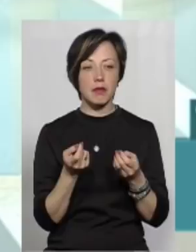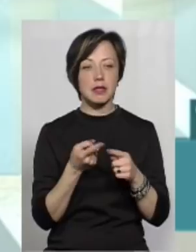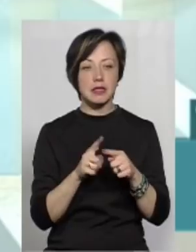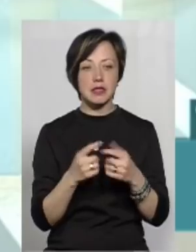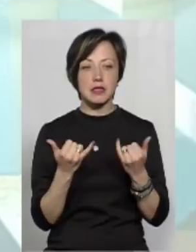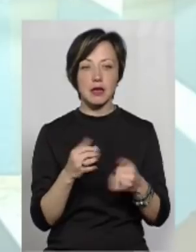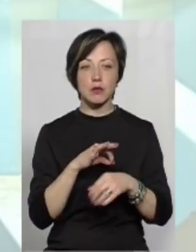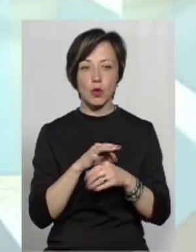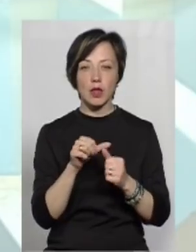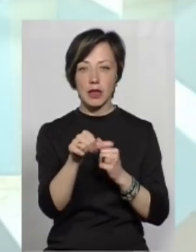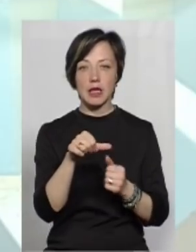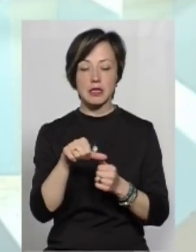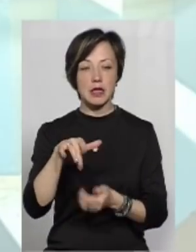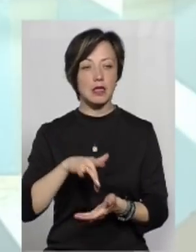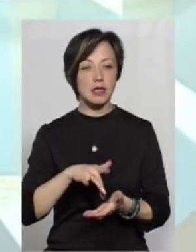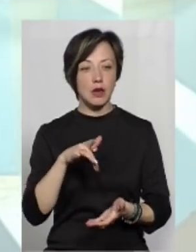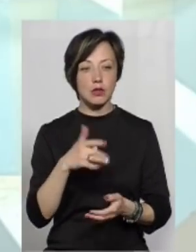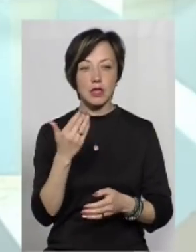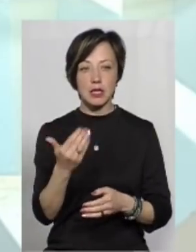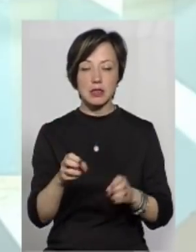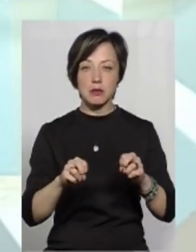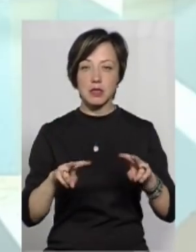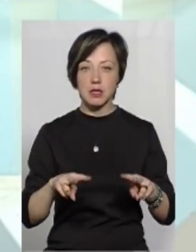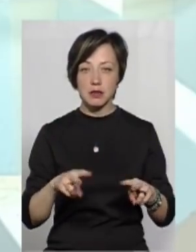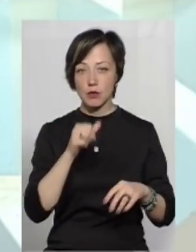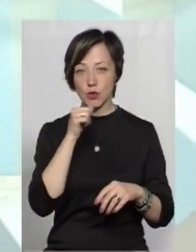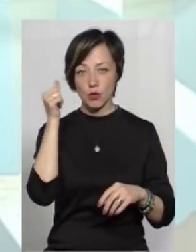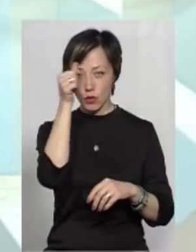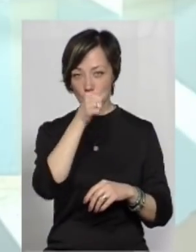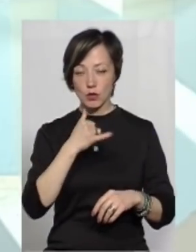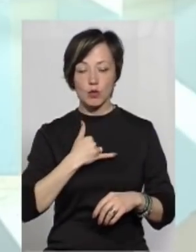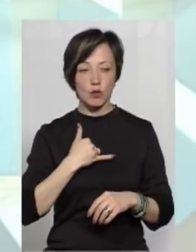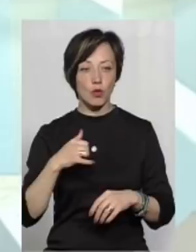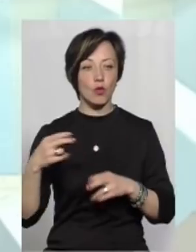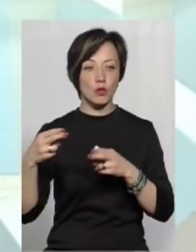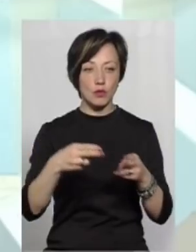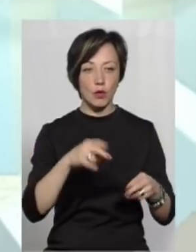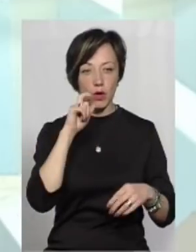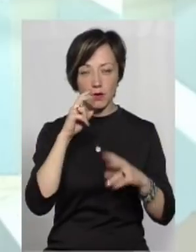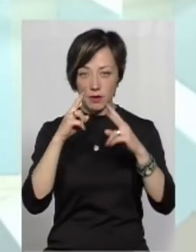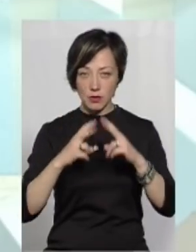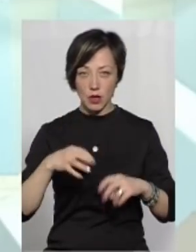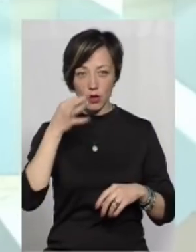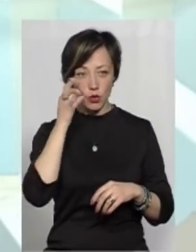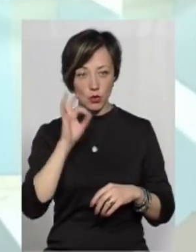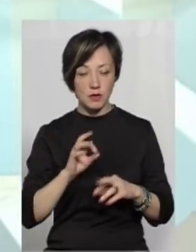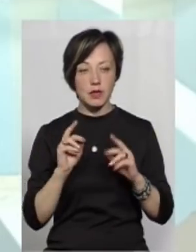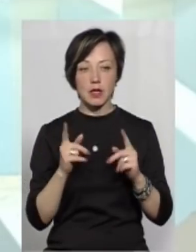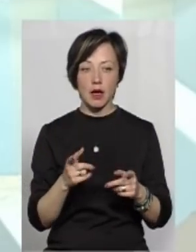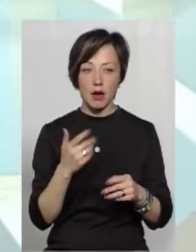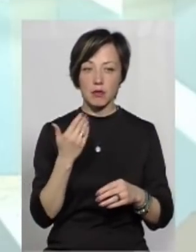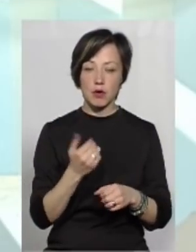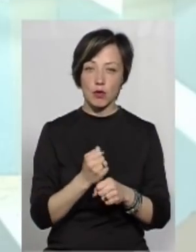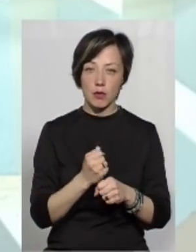Бельгія зараз проводить децентралізацію. І їхні спеціалісти в минулому році вже були в Україні, вивчали досвід, як